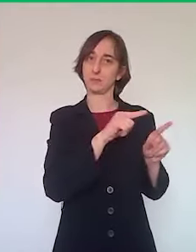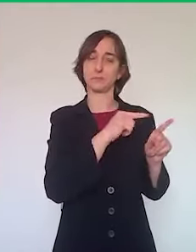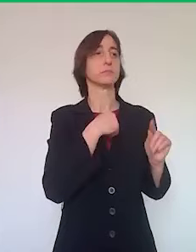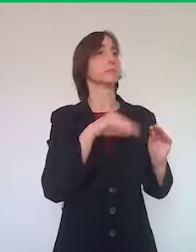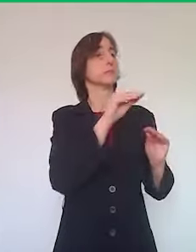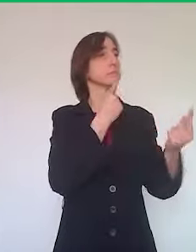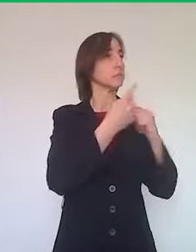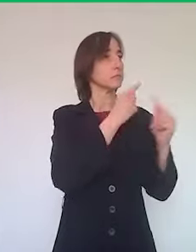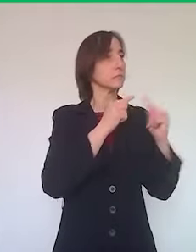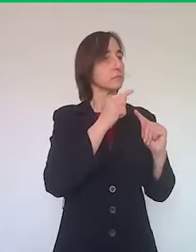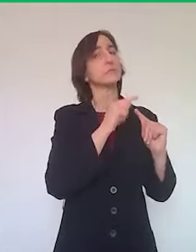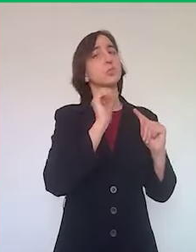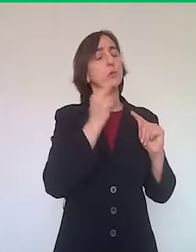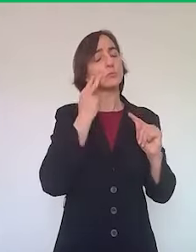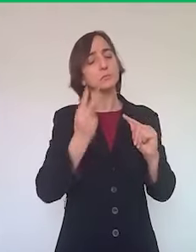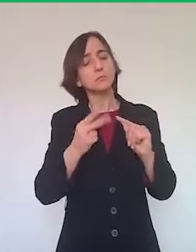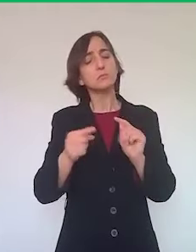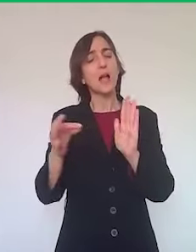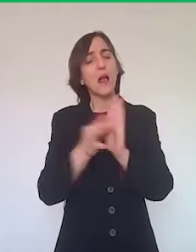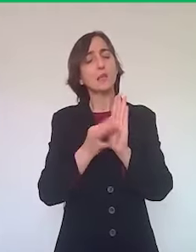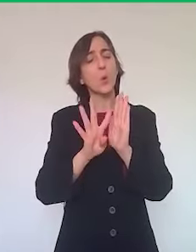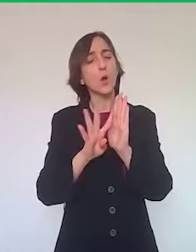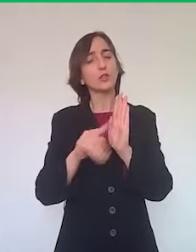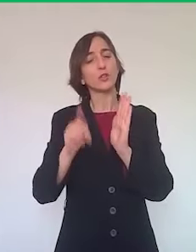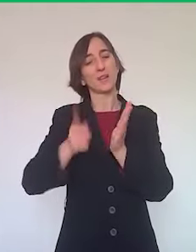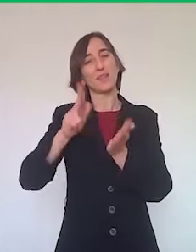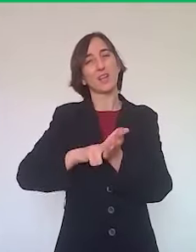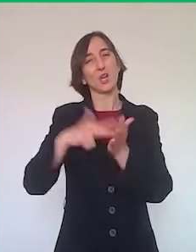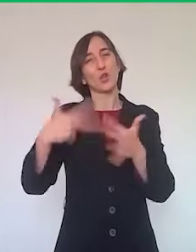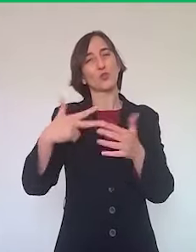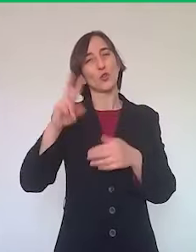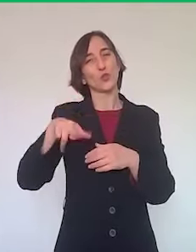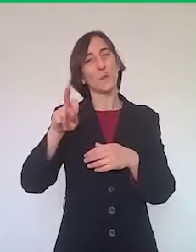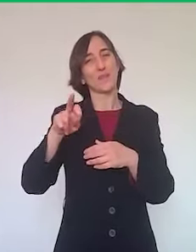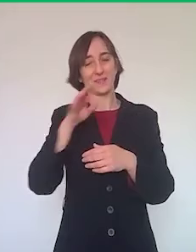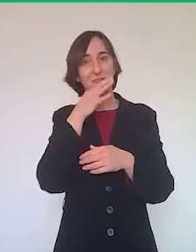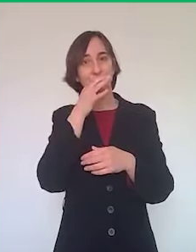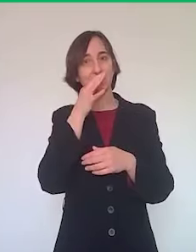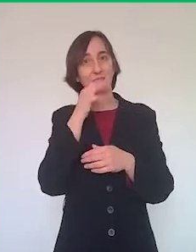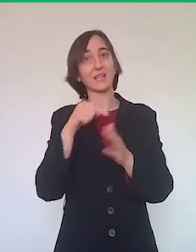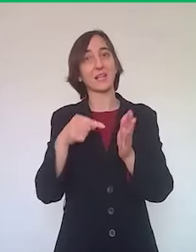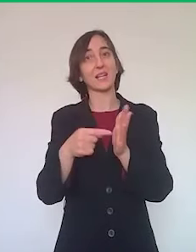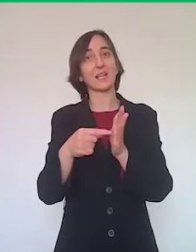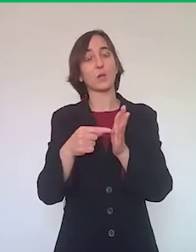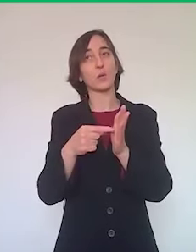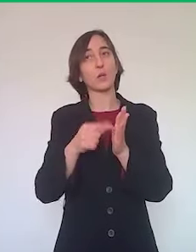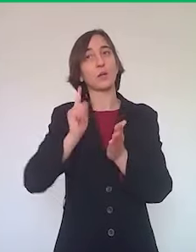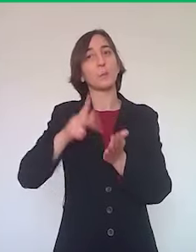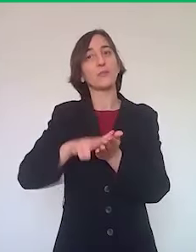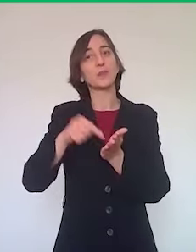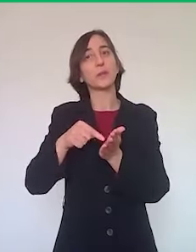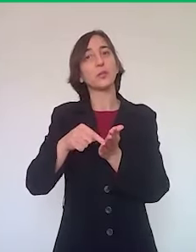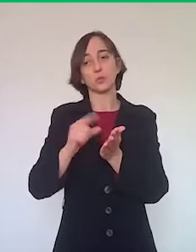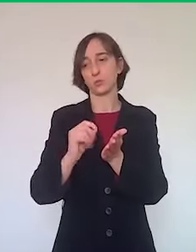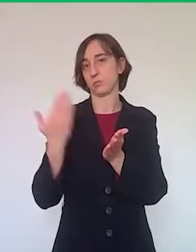'interpretazione corretta dell'articolo 4 del Decreto 18 del 2020, quindi stiamo parlando di un provvedimento che è